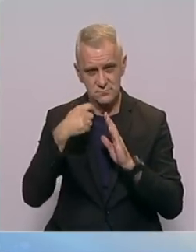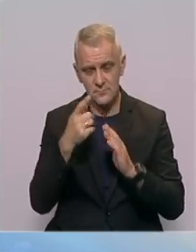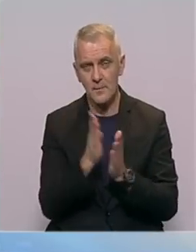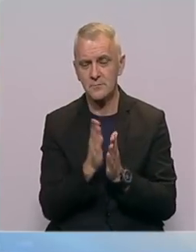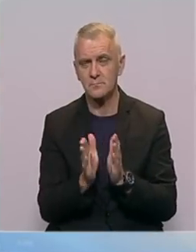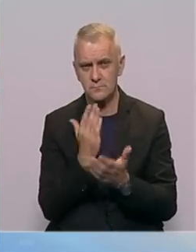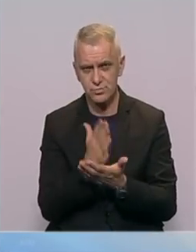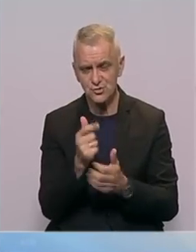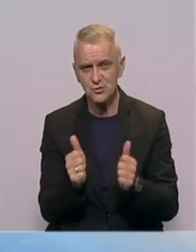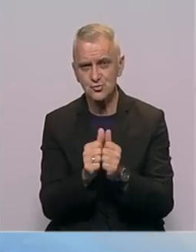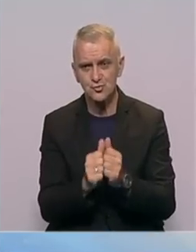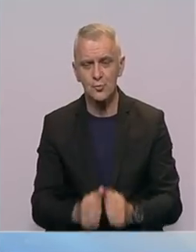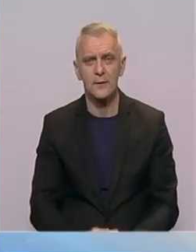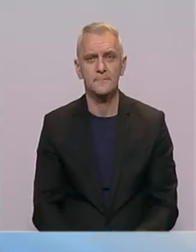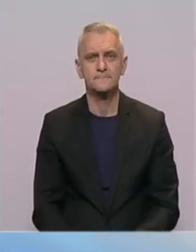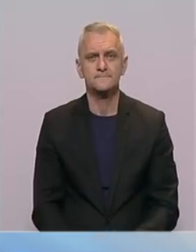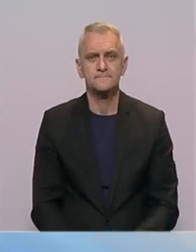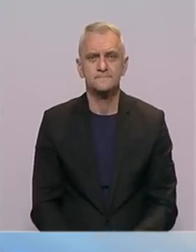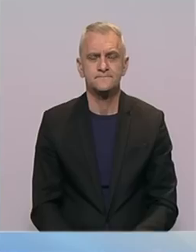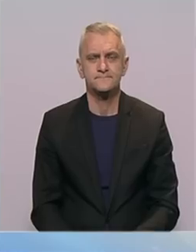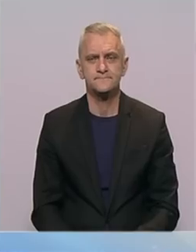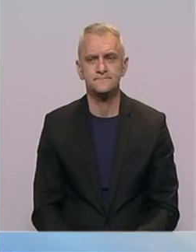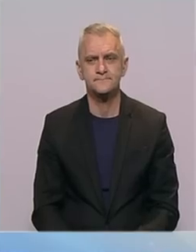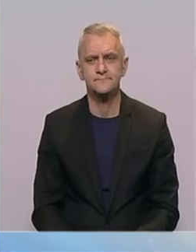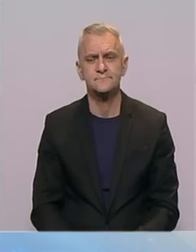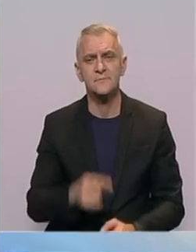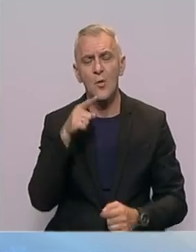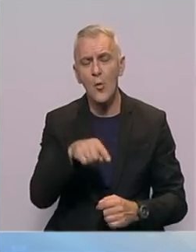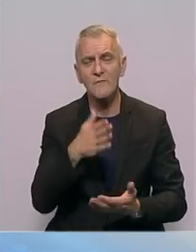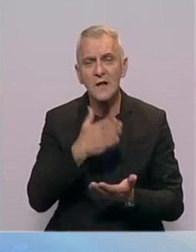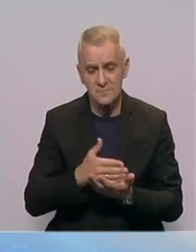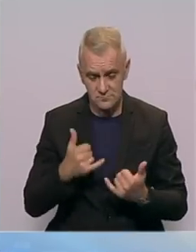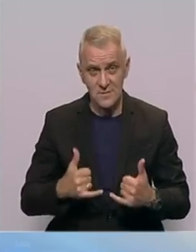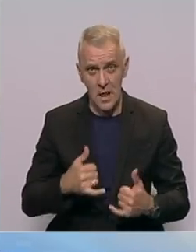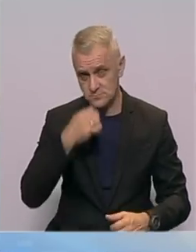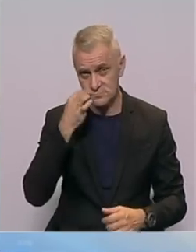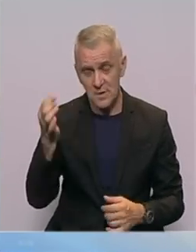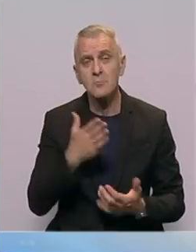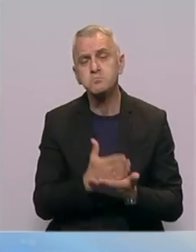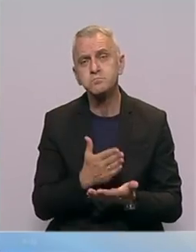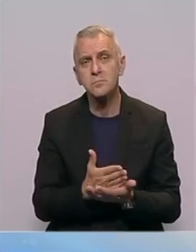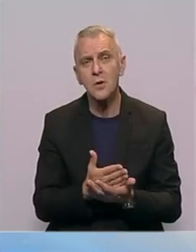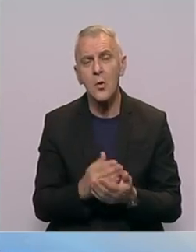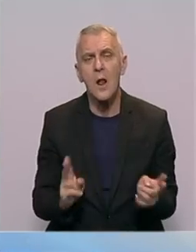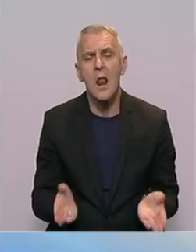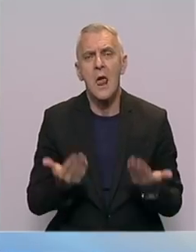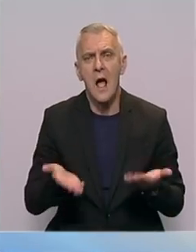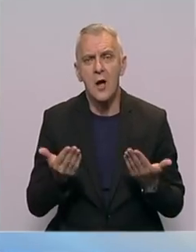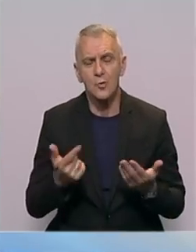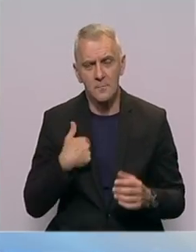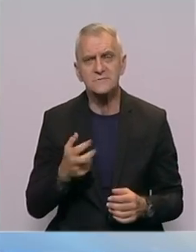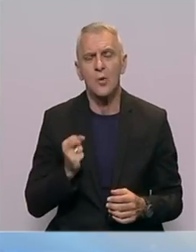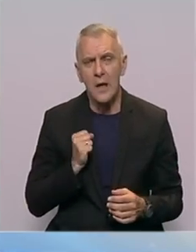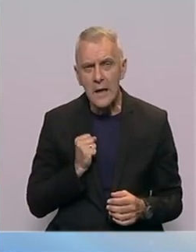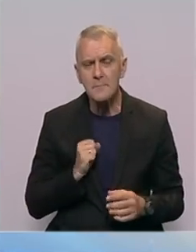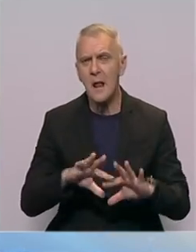poslušajmo i šta kažu neki od učesnika. Ovaj današnji dan protekuje, hajde da kažemo, lagano. Imali smo